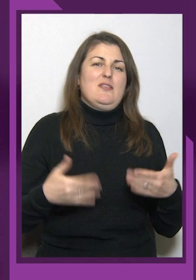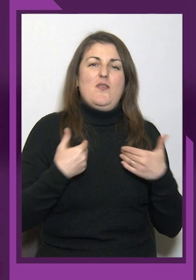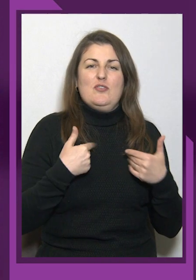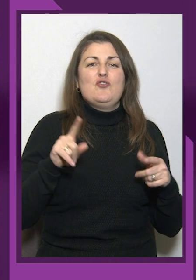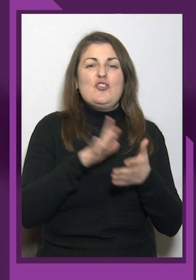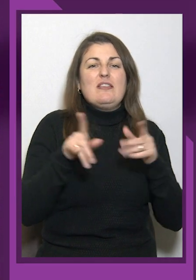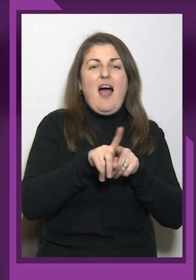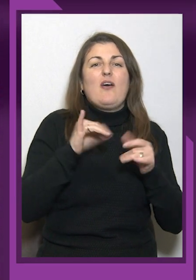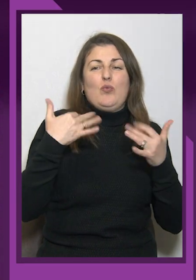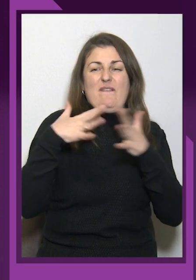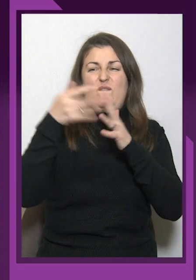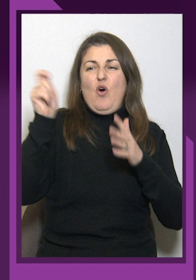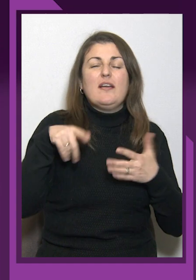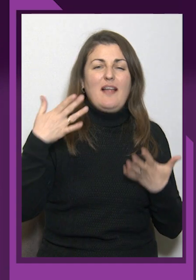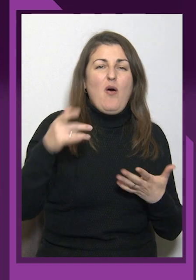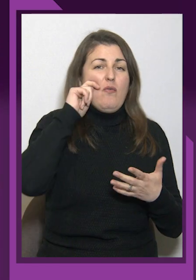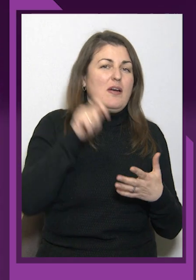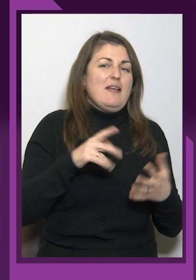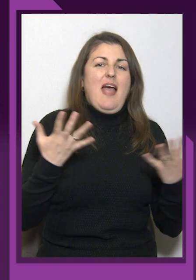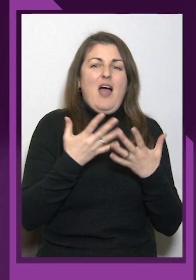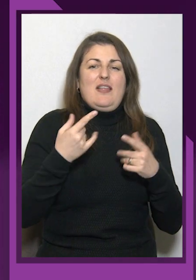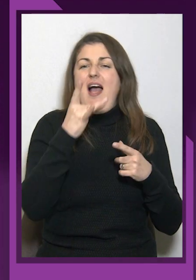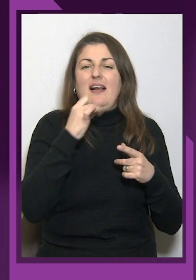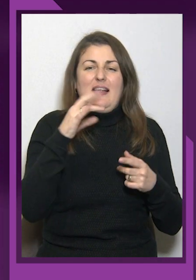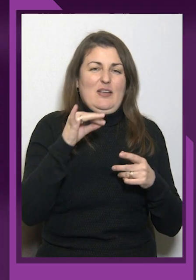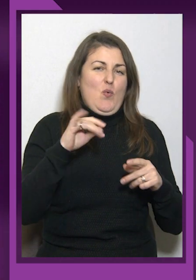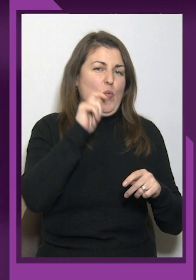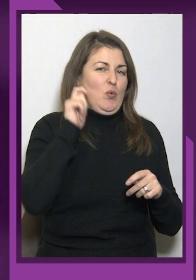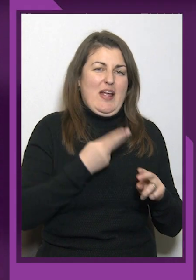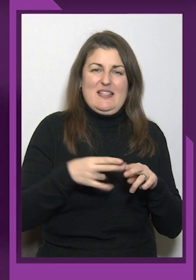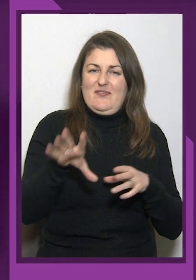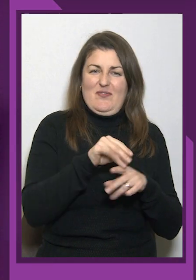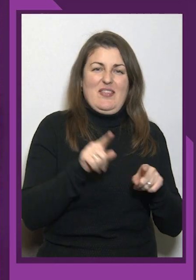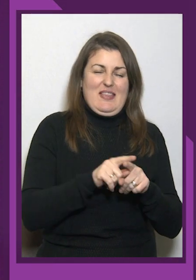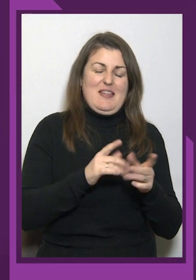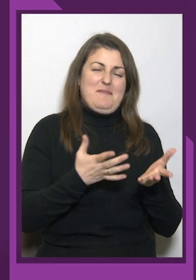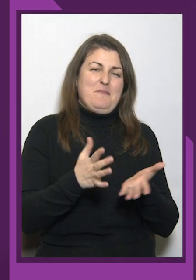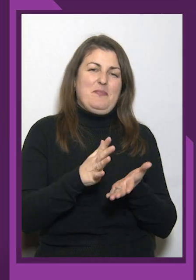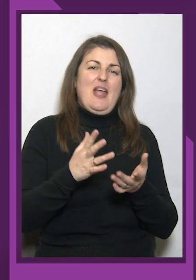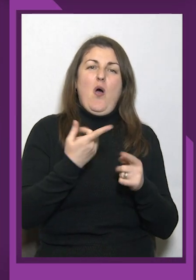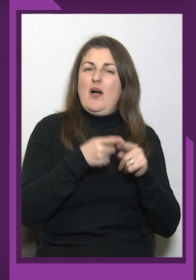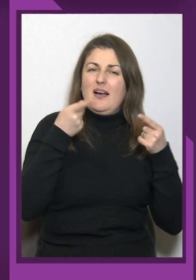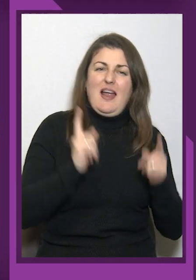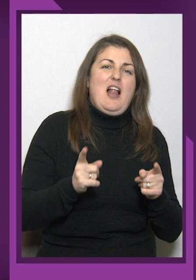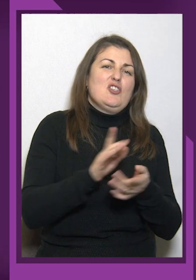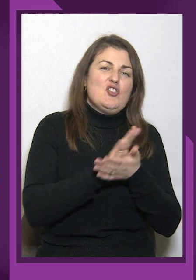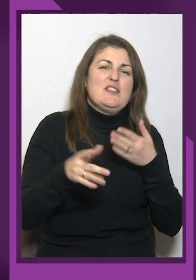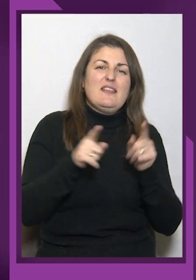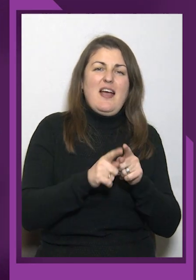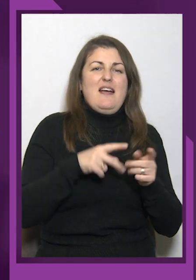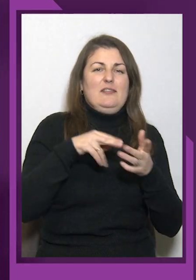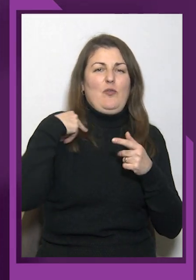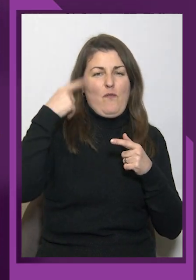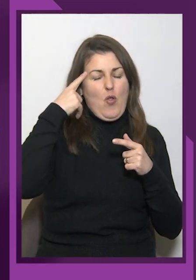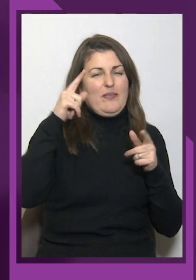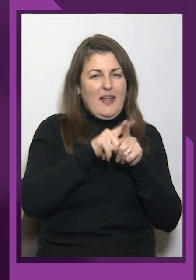Чисто так, як в нас заради війна, Україна – якось раді України. Якось воно більше так пішло. Реально. Чисто так іду і в